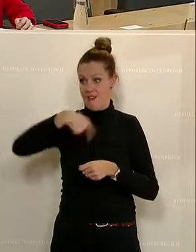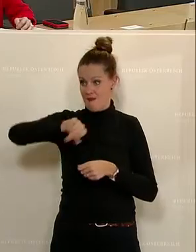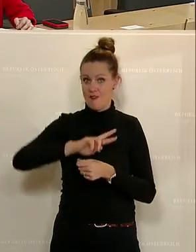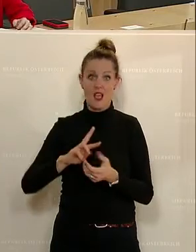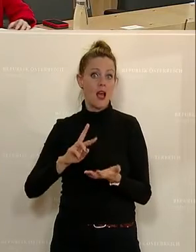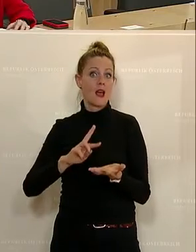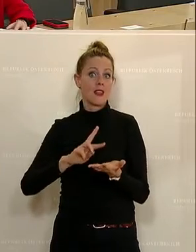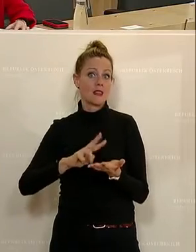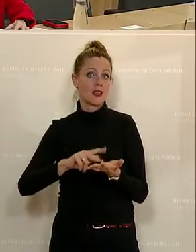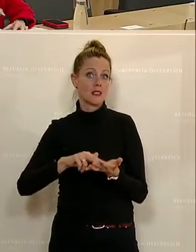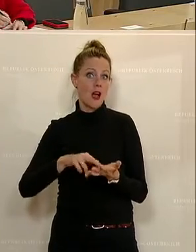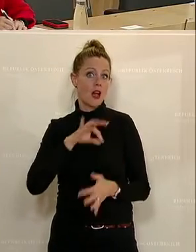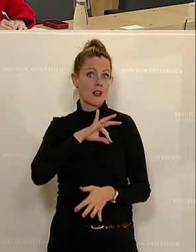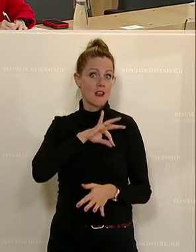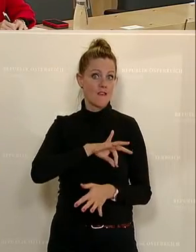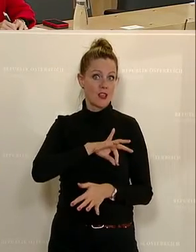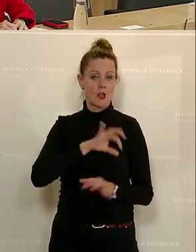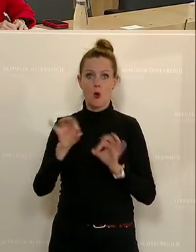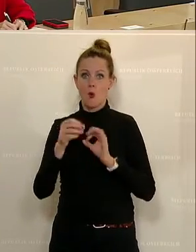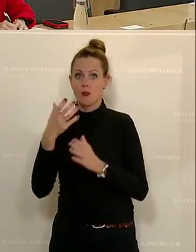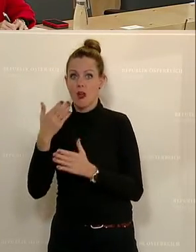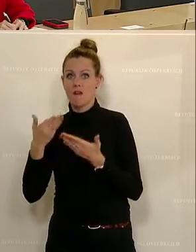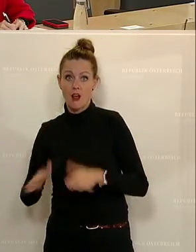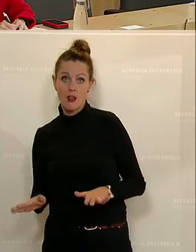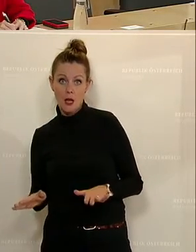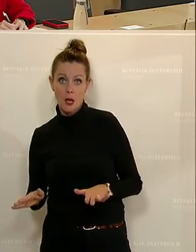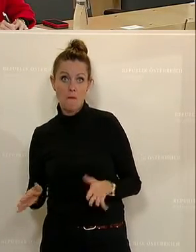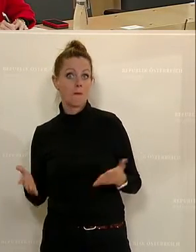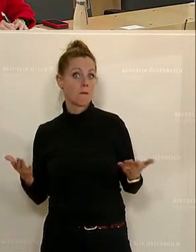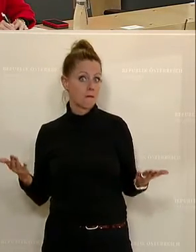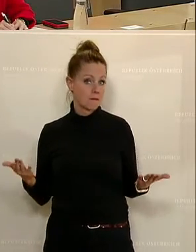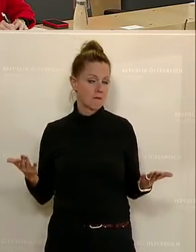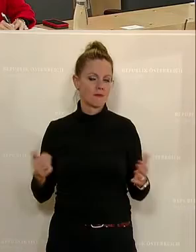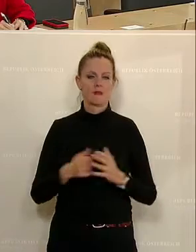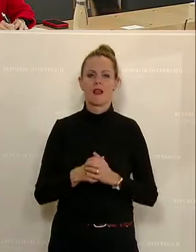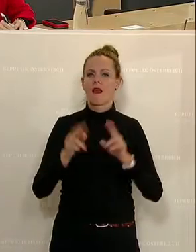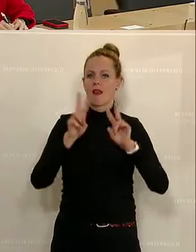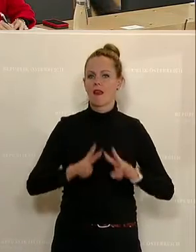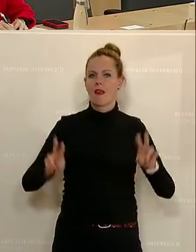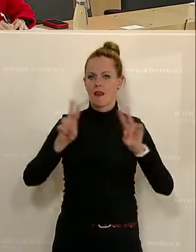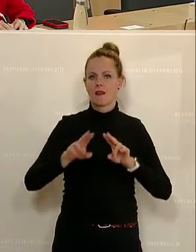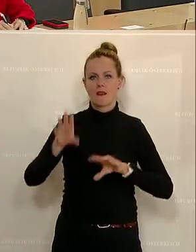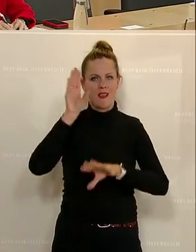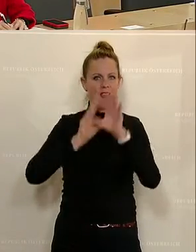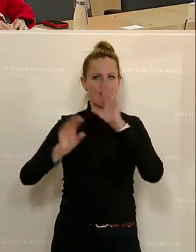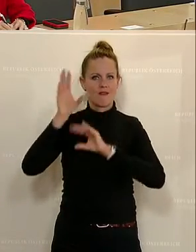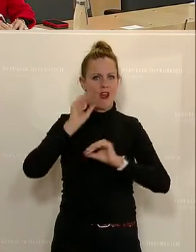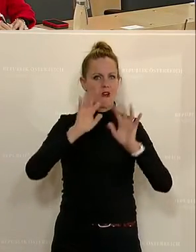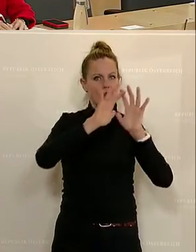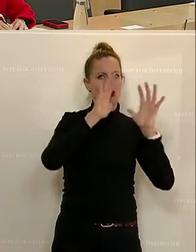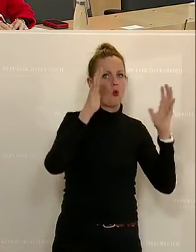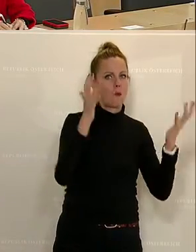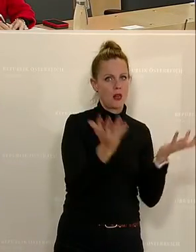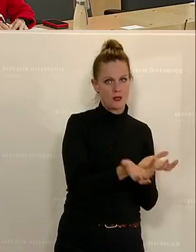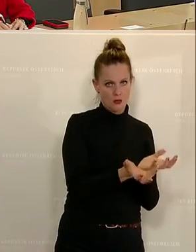oder Digitalisierungsverlierern werden. Und es ist ähnlich wie die Erfahrungen, die wir bei der Globalisierung gemacht haben.